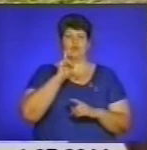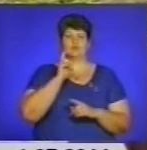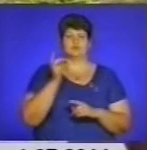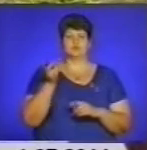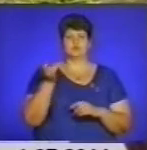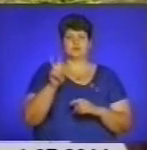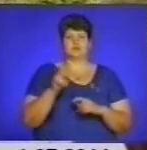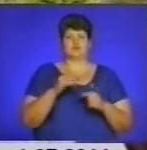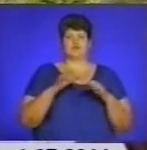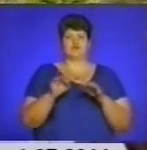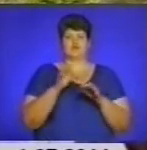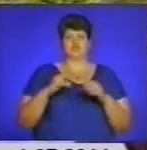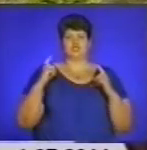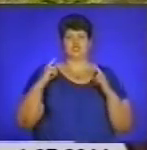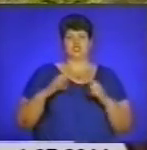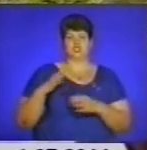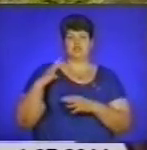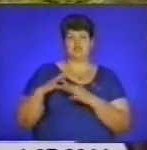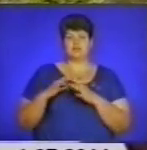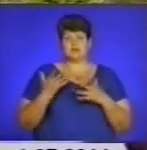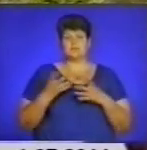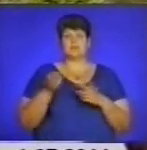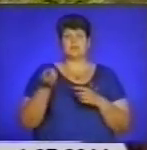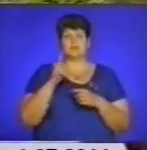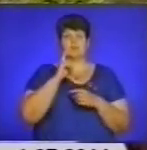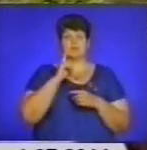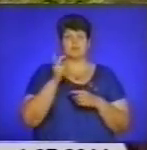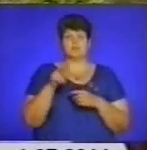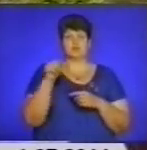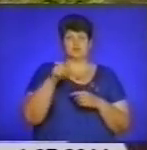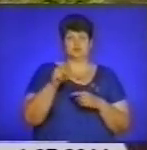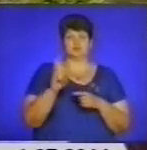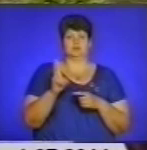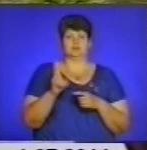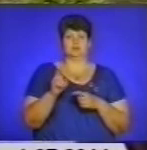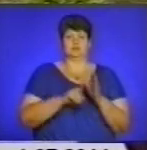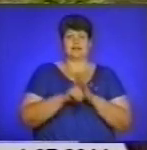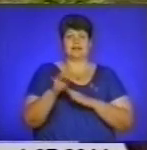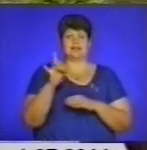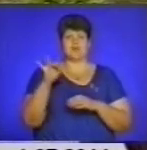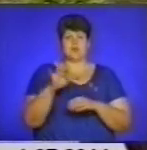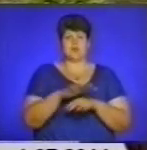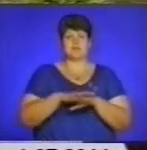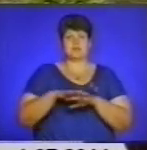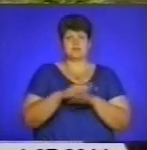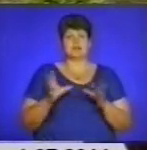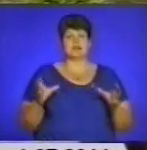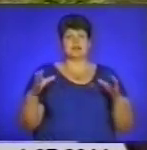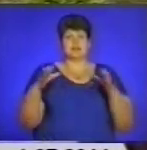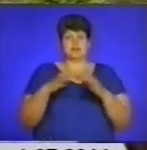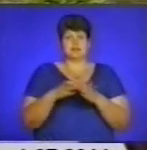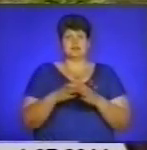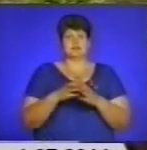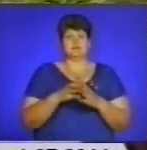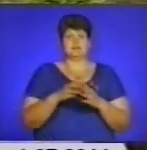колегами ми стали одними із тих, хто почав Євромайдан саме у Тернополі. Ми разом із колегами зібралися біля пам